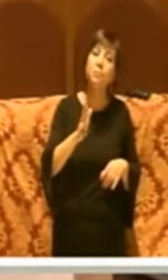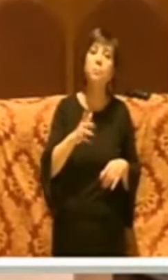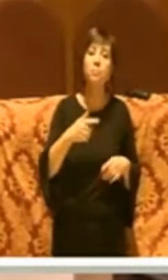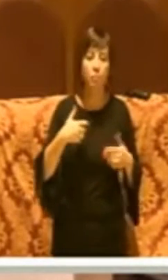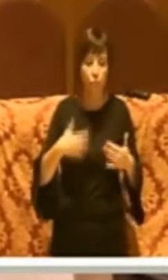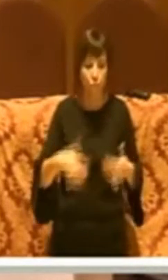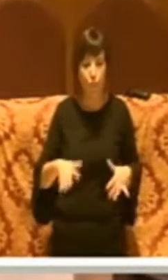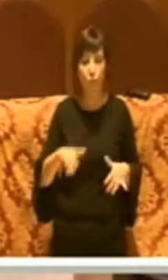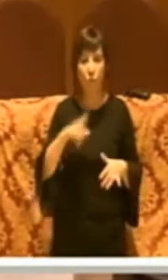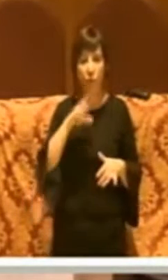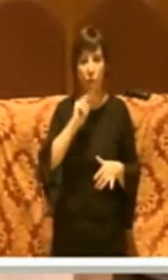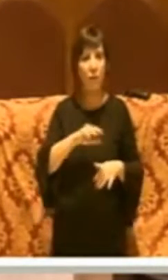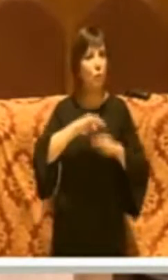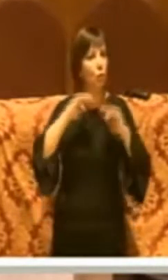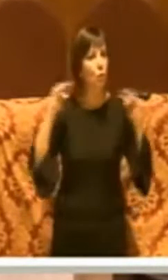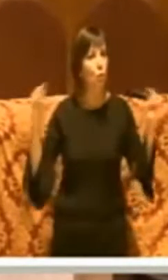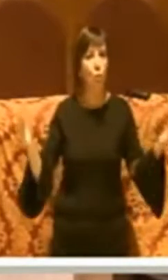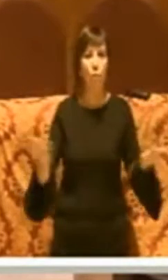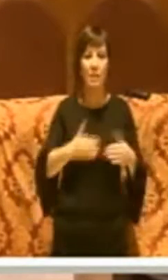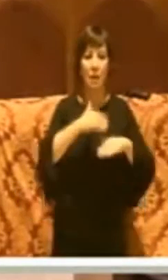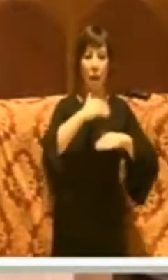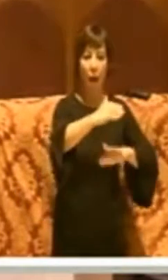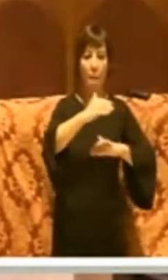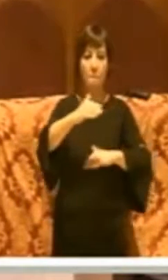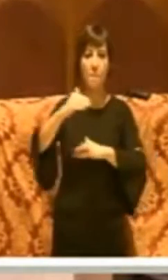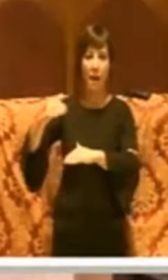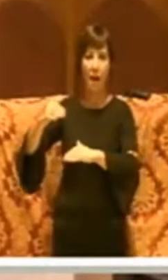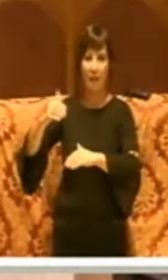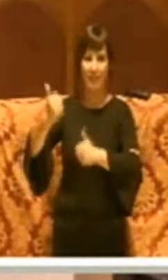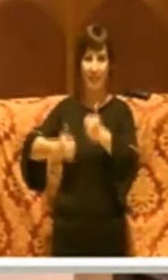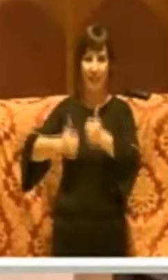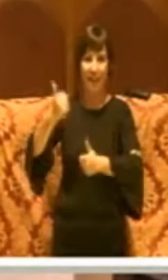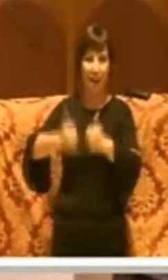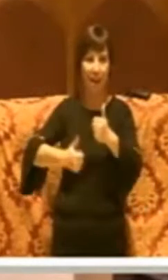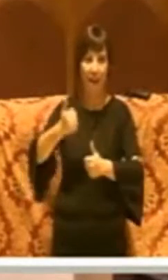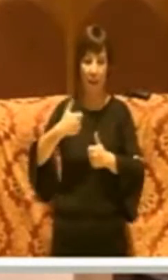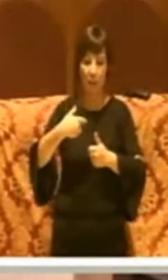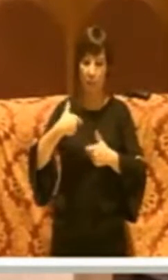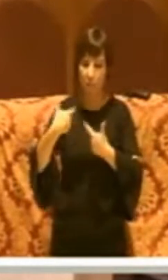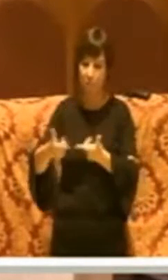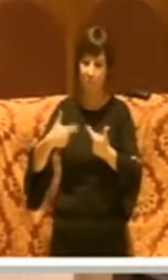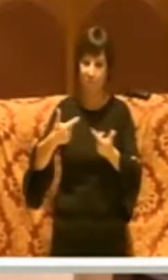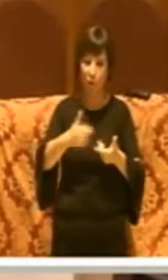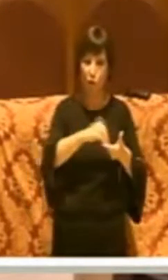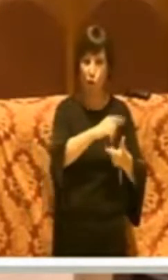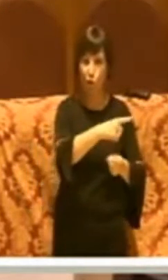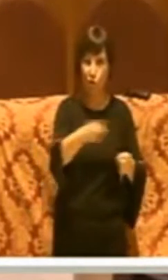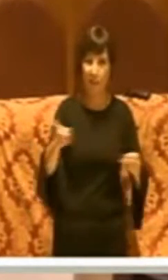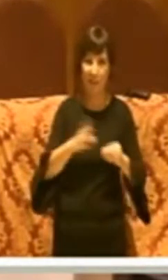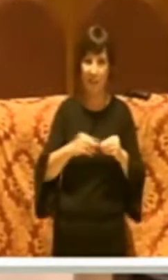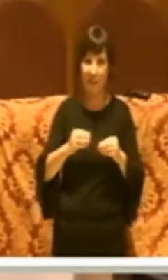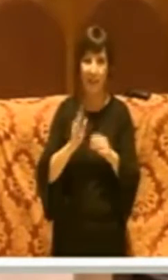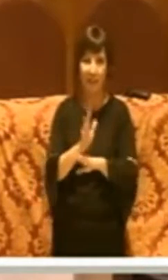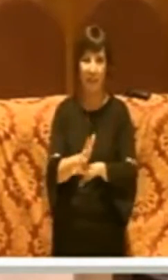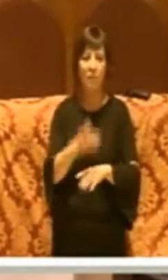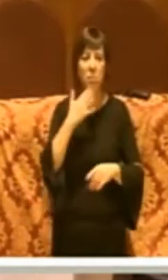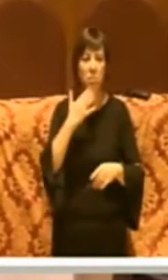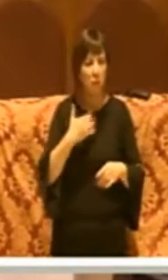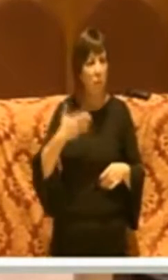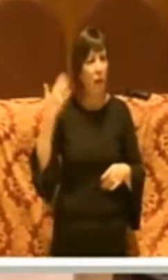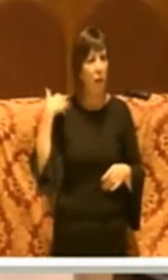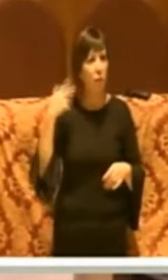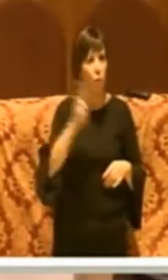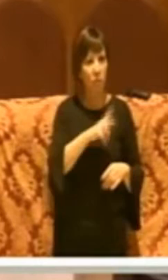parlando di tutti gli appalti che partono lontano, insomma mi sembra dal 2012,